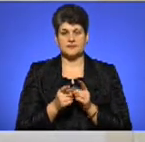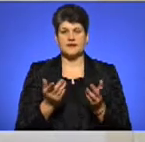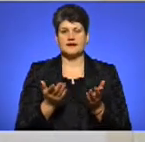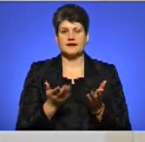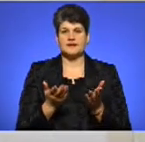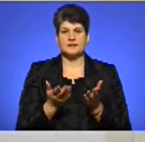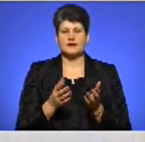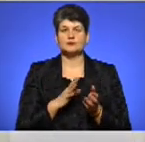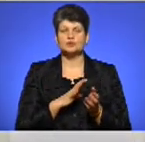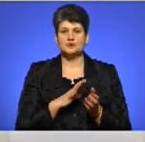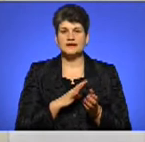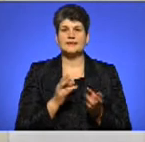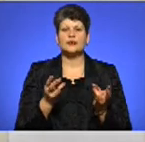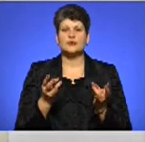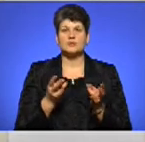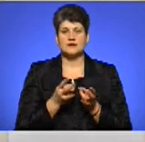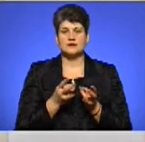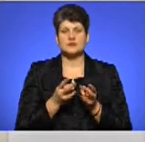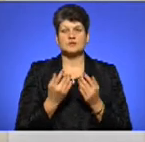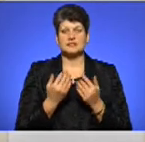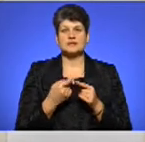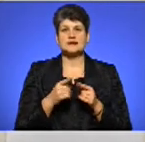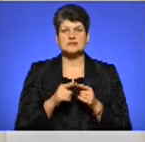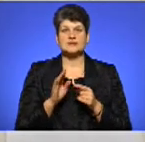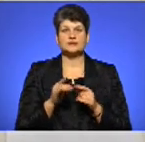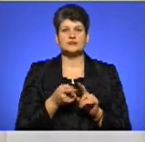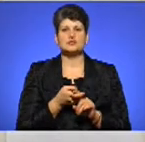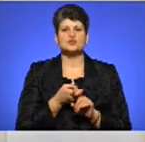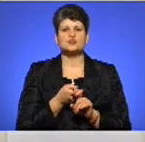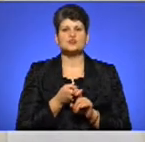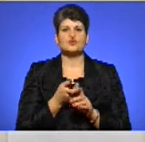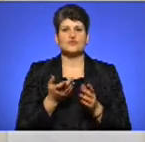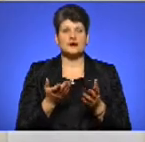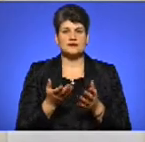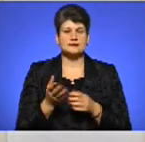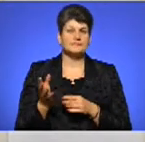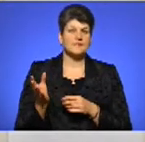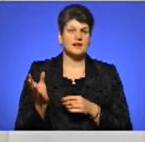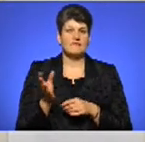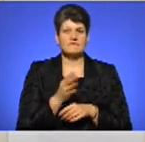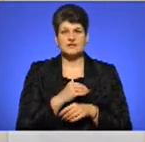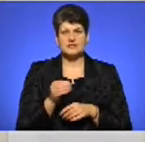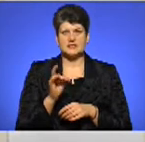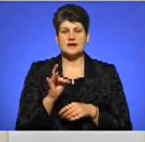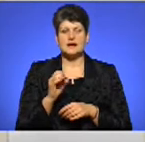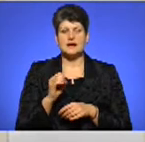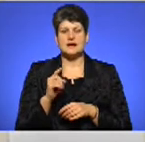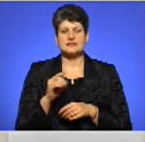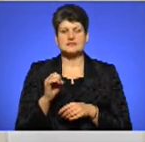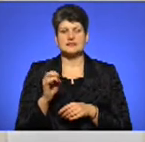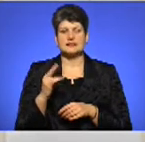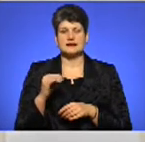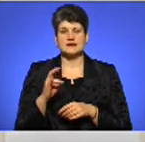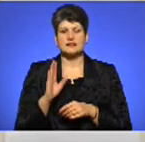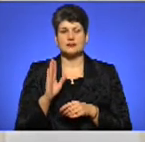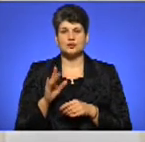були необхідні. І оскільки це буде стосуватися всіх резидентів, які в цей час будуть